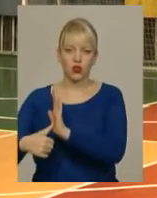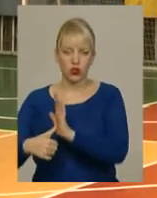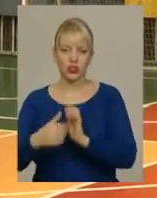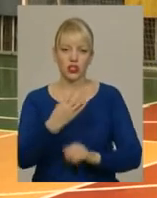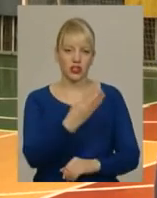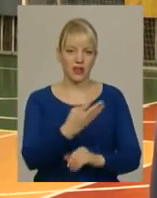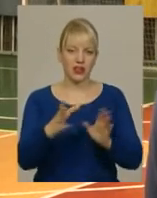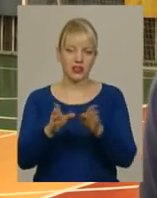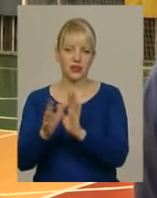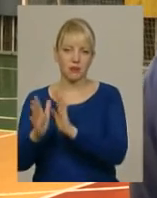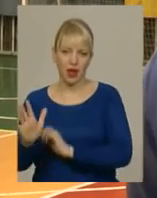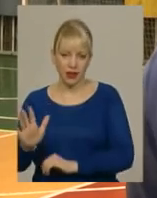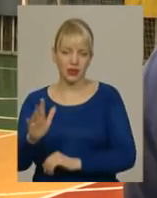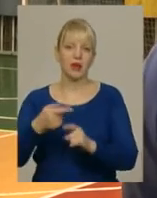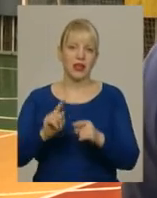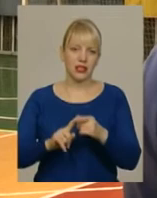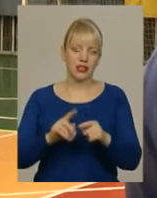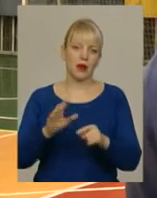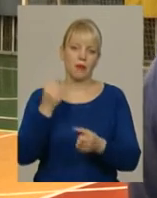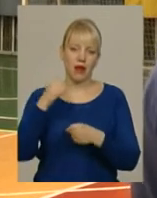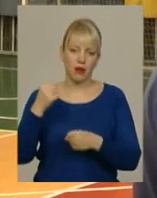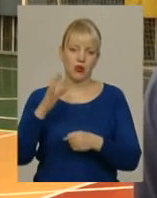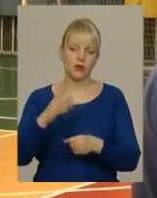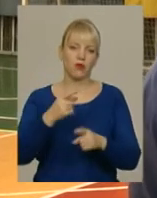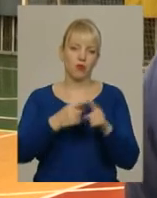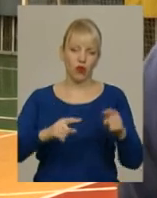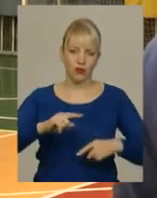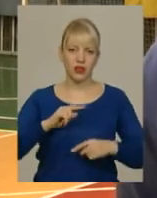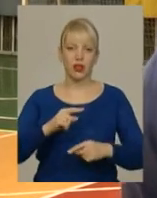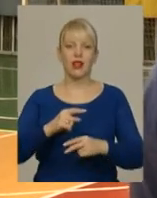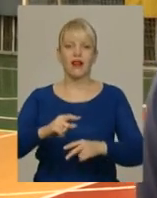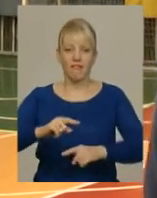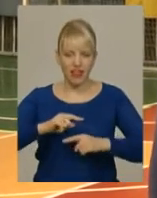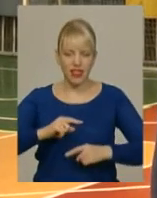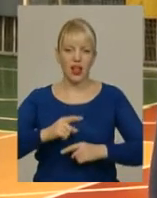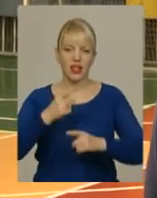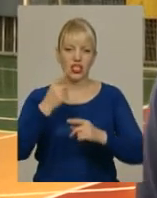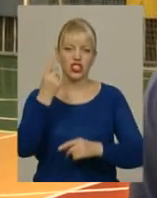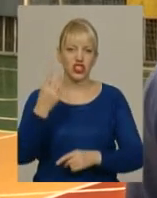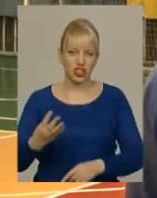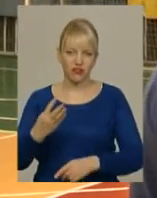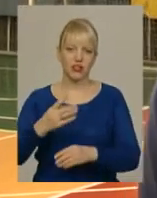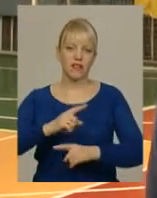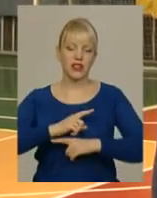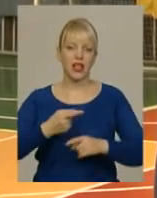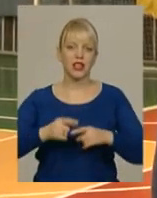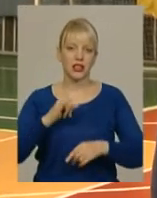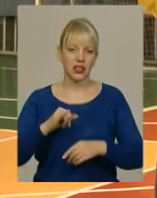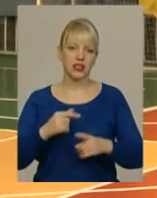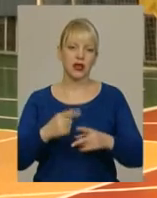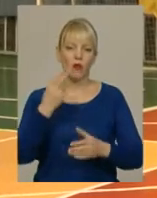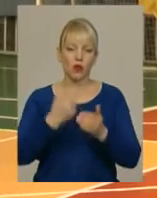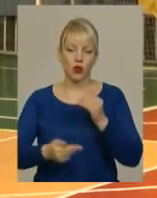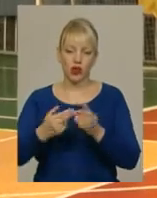Переможці грають далі вихід в полуфінали, фінали, четвертьфінали. А програвши команди вже більше